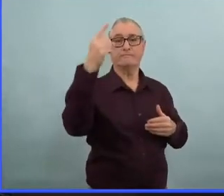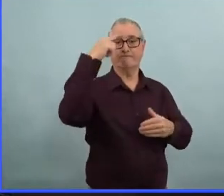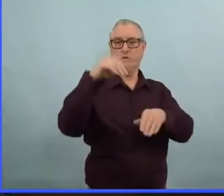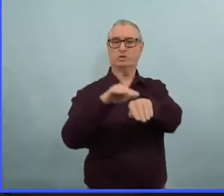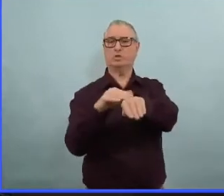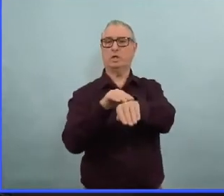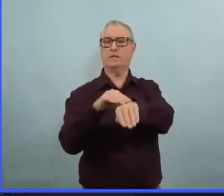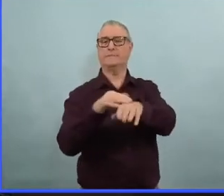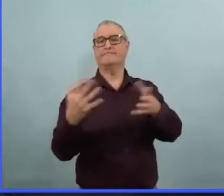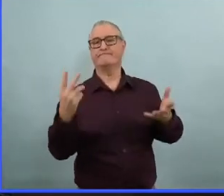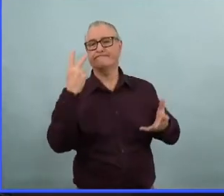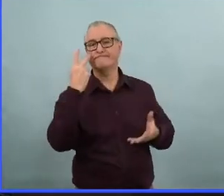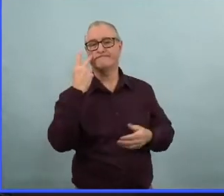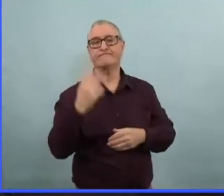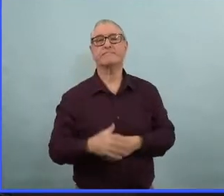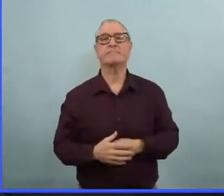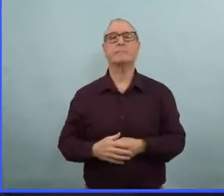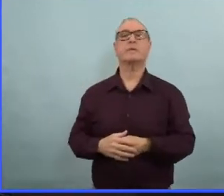Question inaudible.